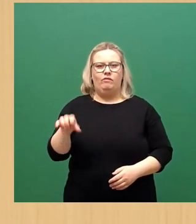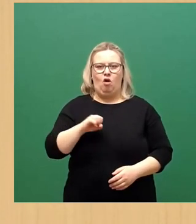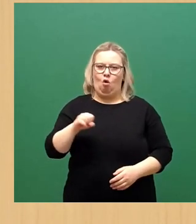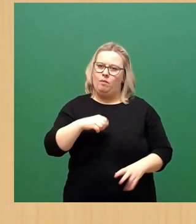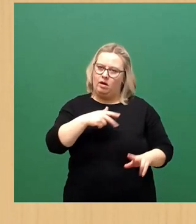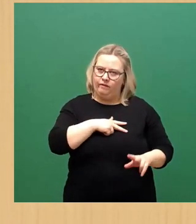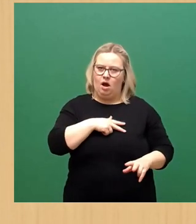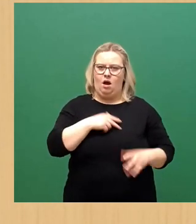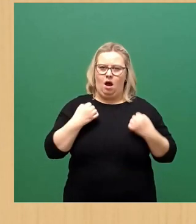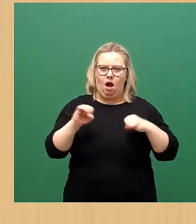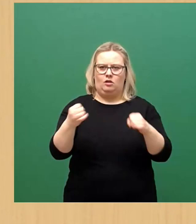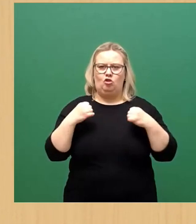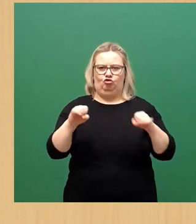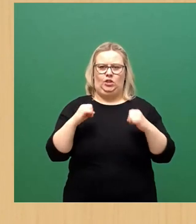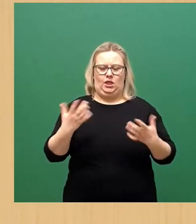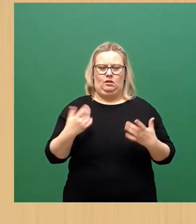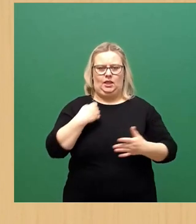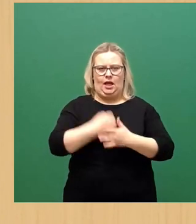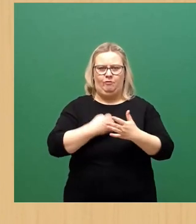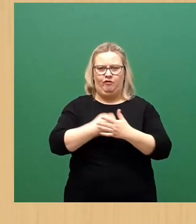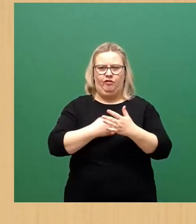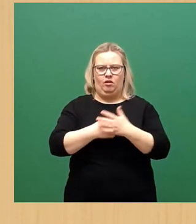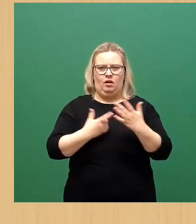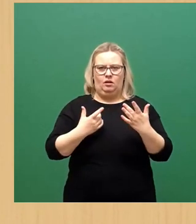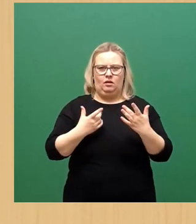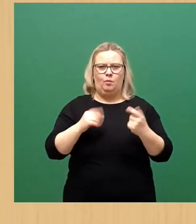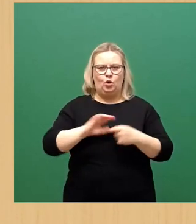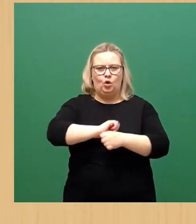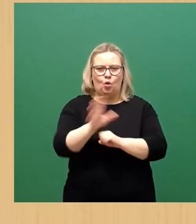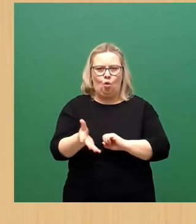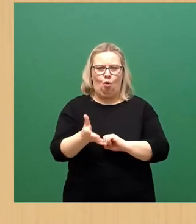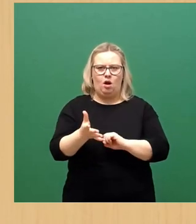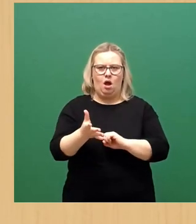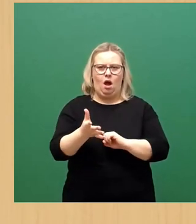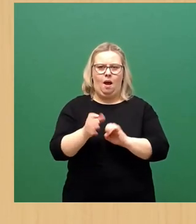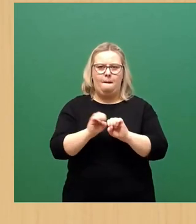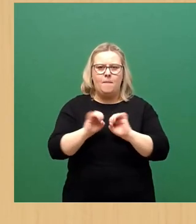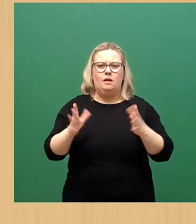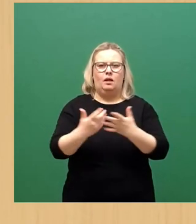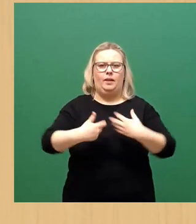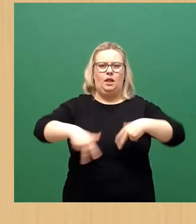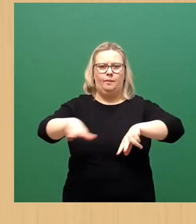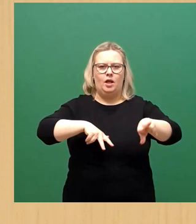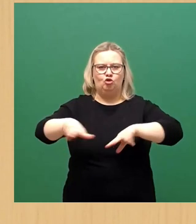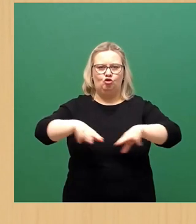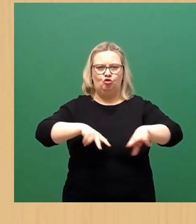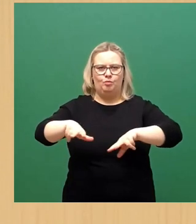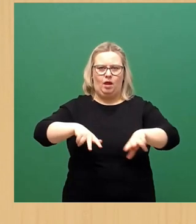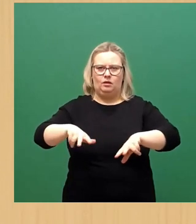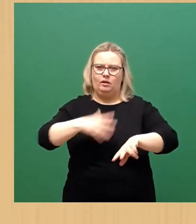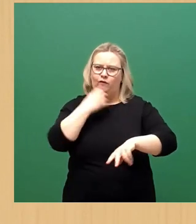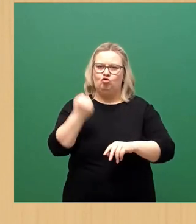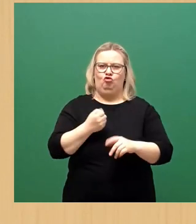dafür kämpft, das Corona-Pandemie-Management in Sachsen in den Griff zu bekommen.